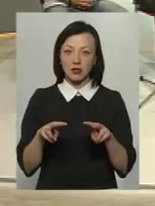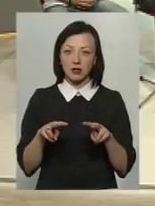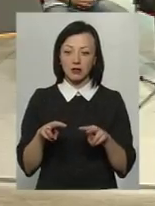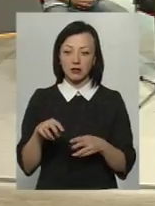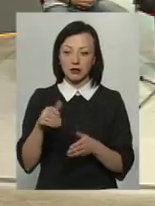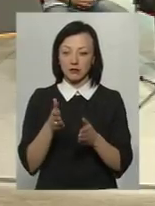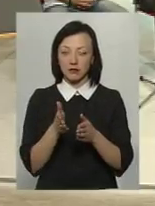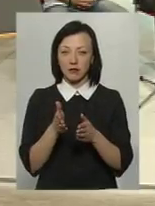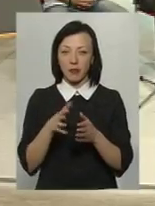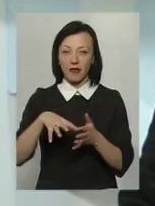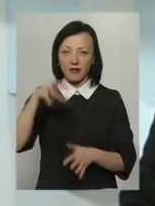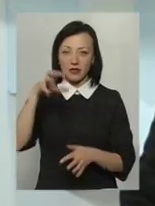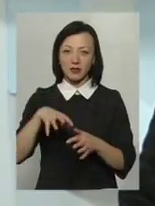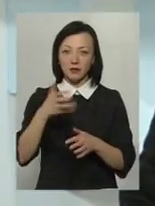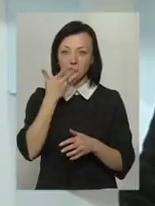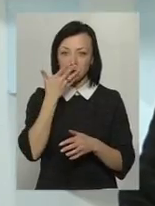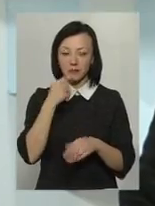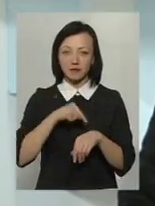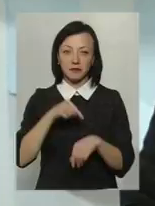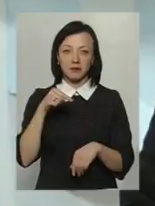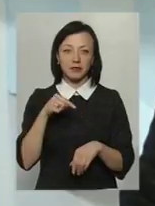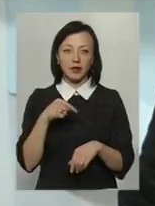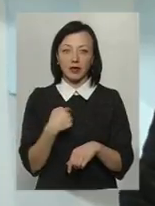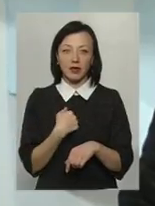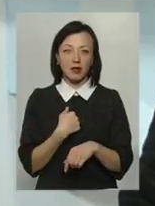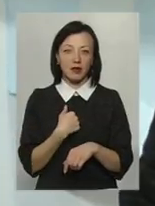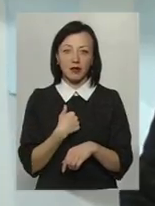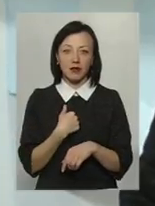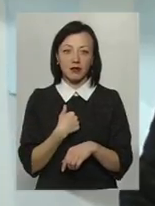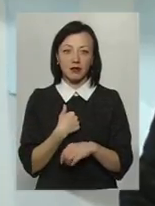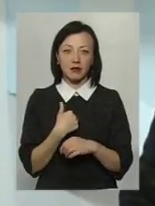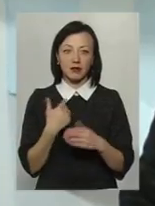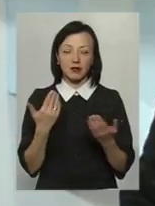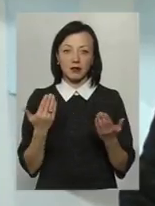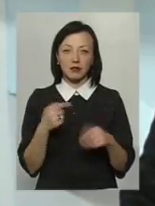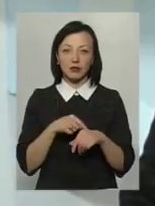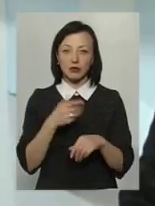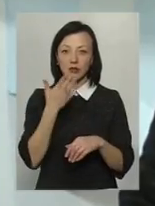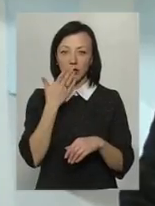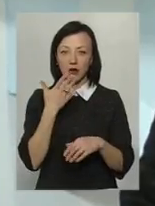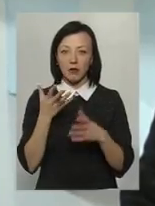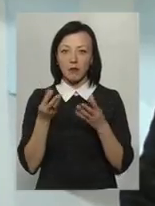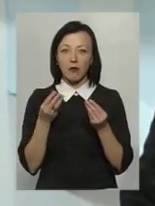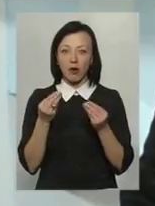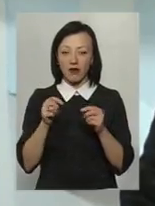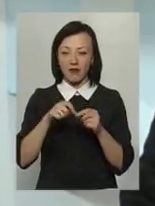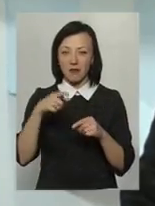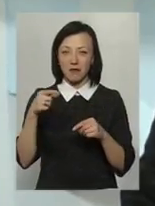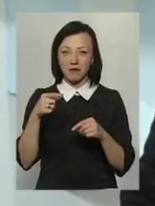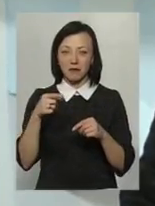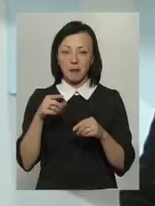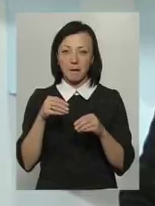які вентиляціонні, і я слышав запах мокрого пера, а